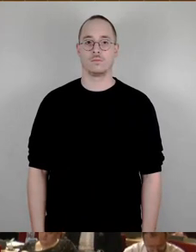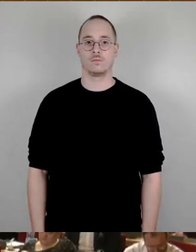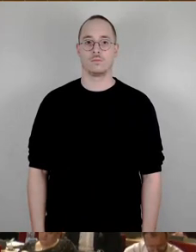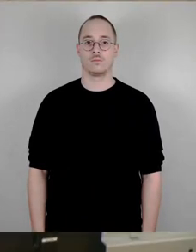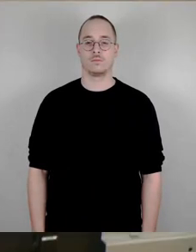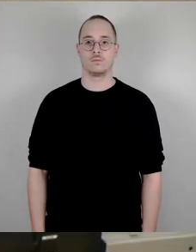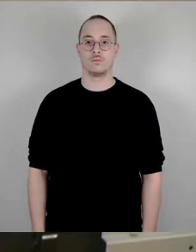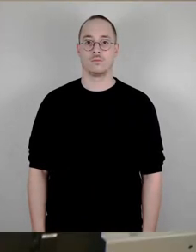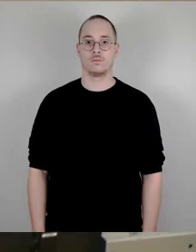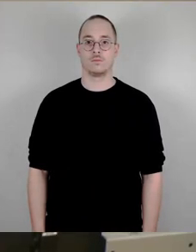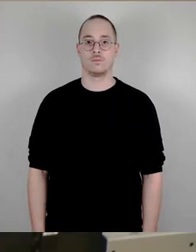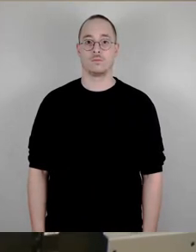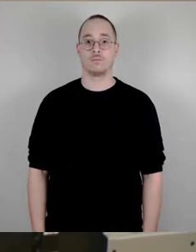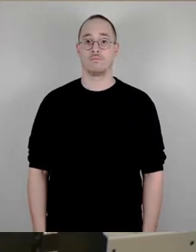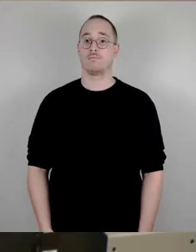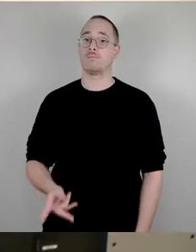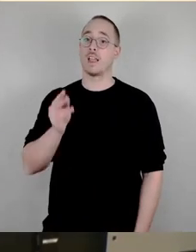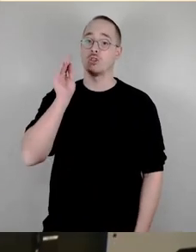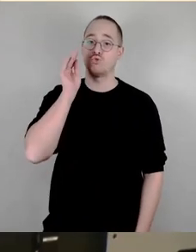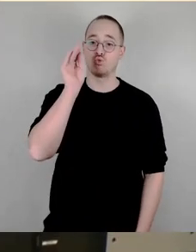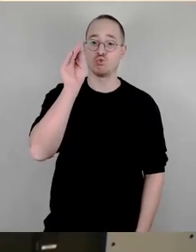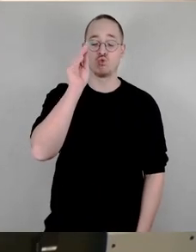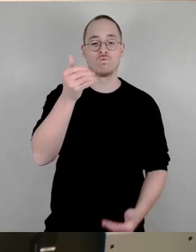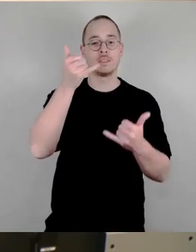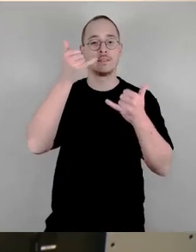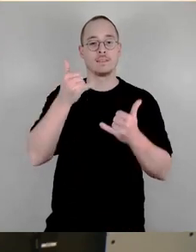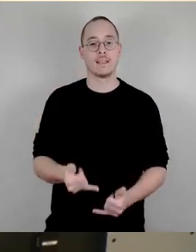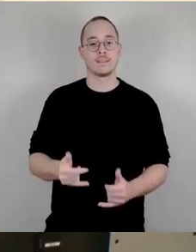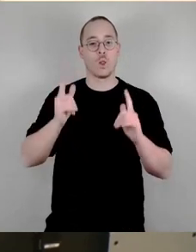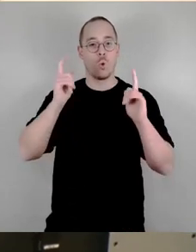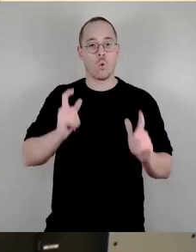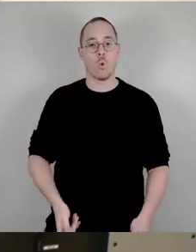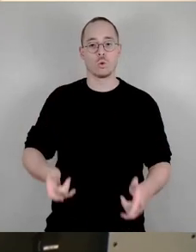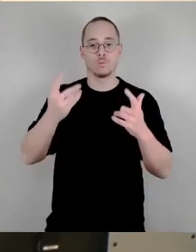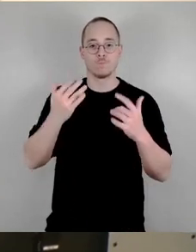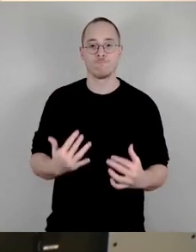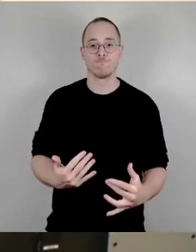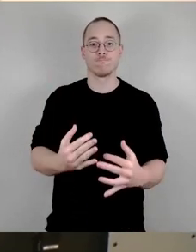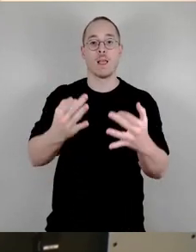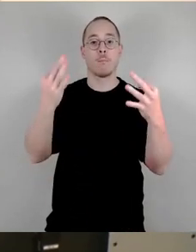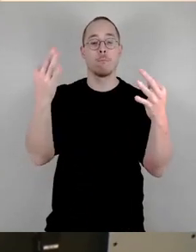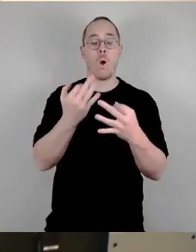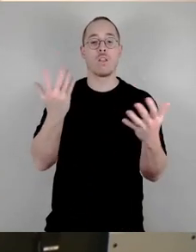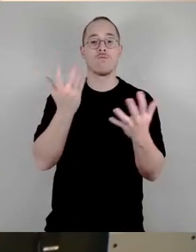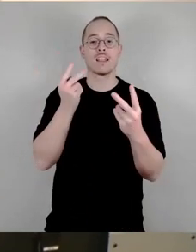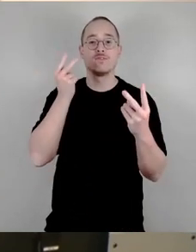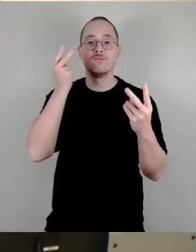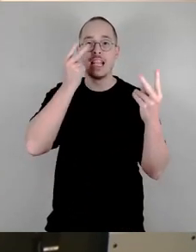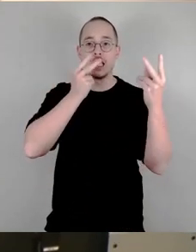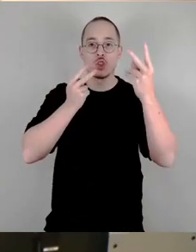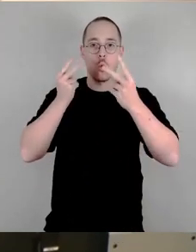Zukunft beginnt jetzt und braucht Vision Erarbeitung einer Strategie